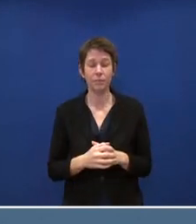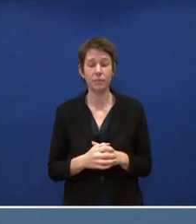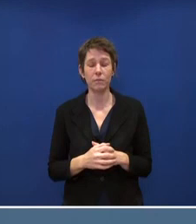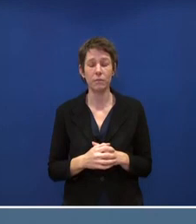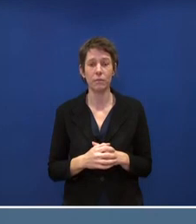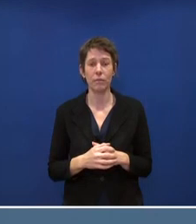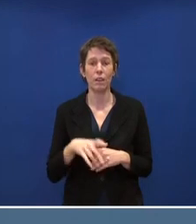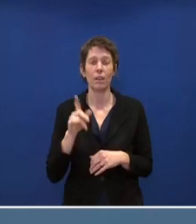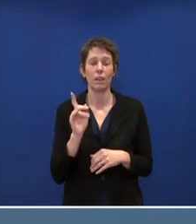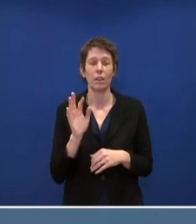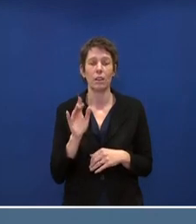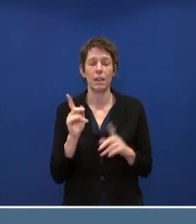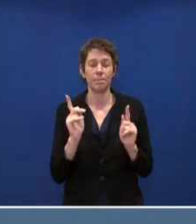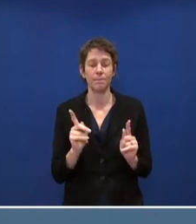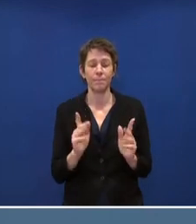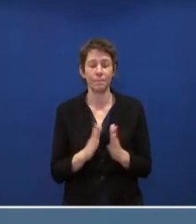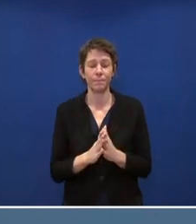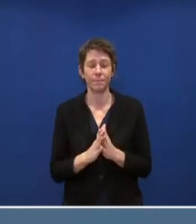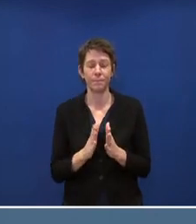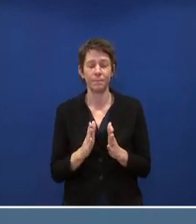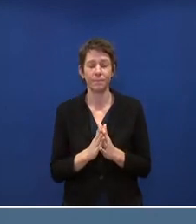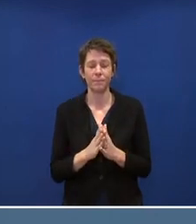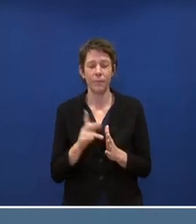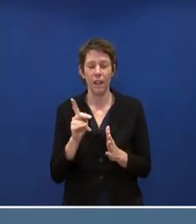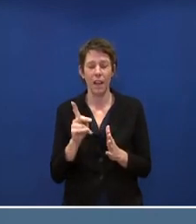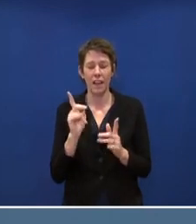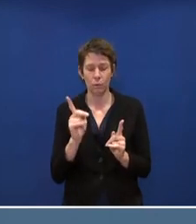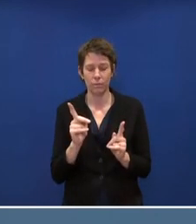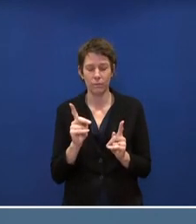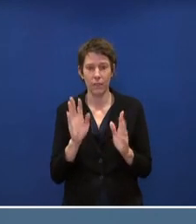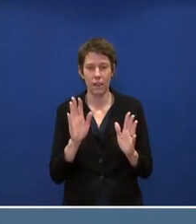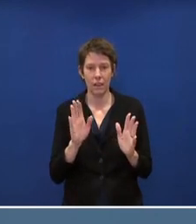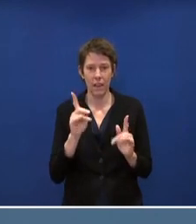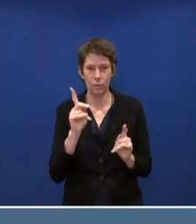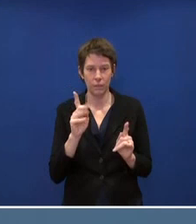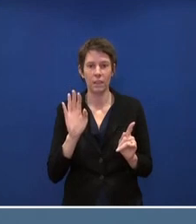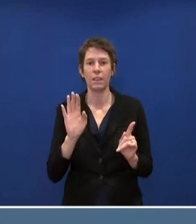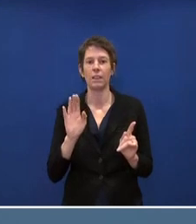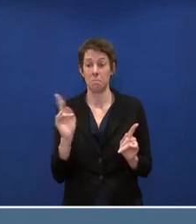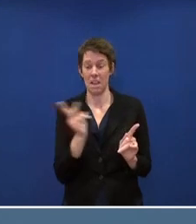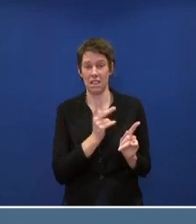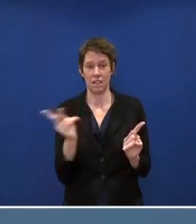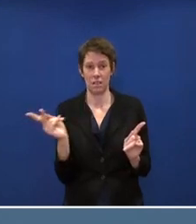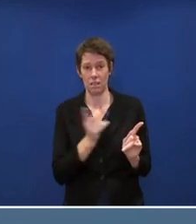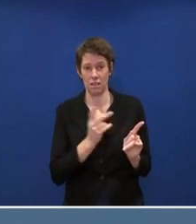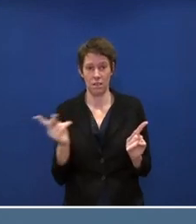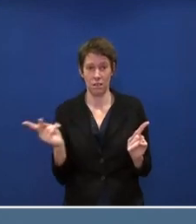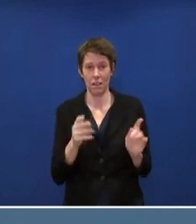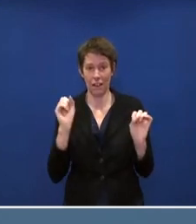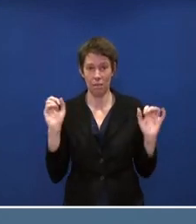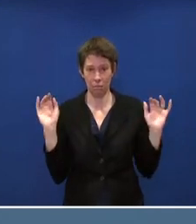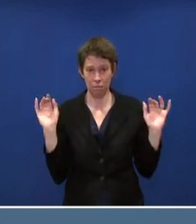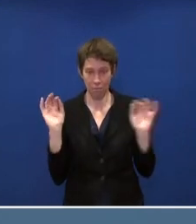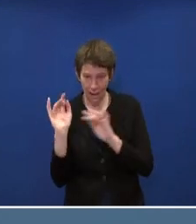beide im Grunde genommen ja den beeinflussen können,